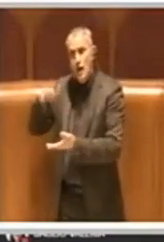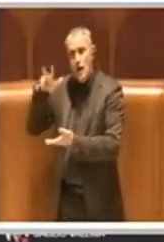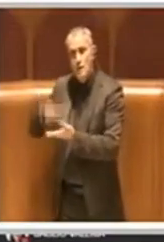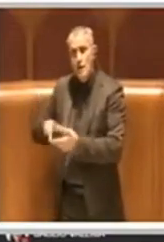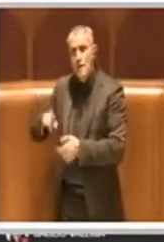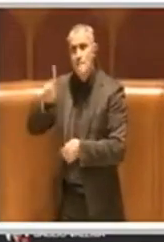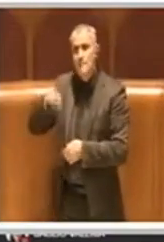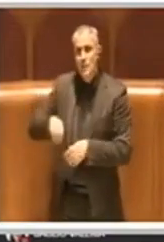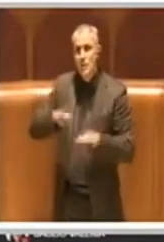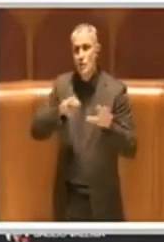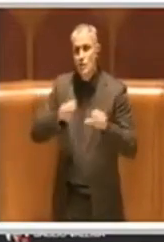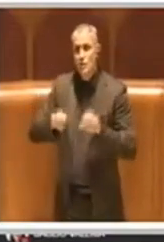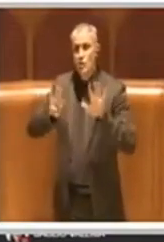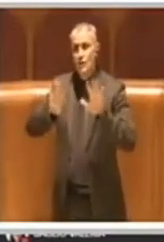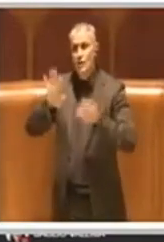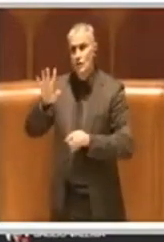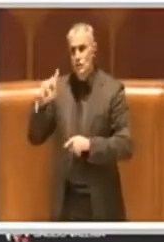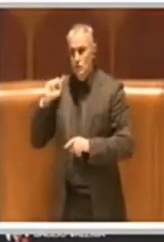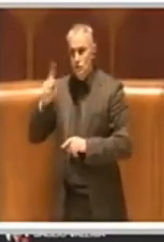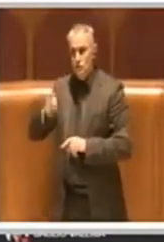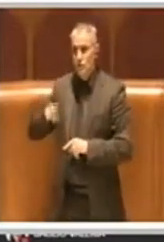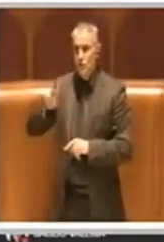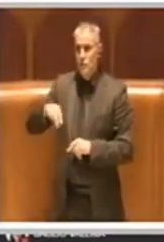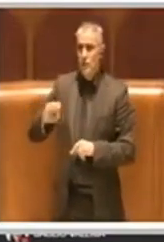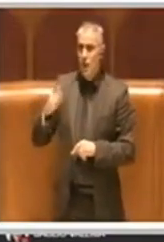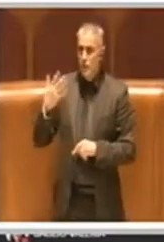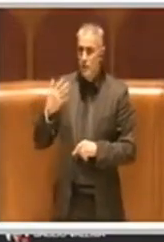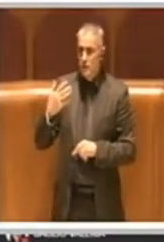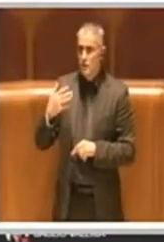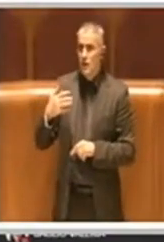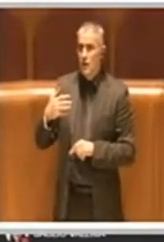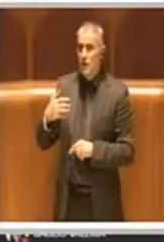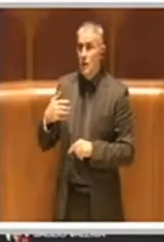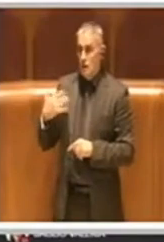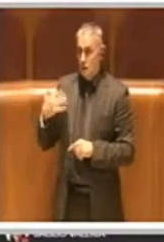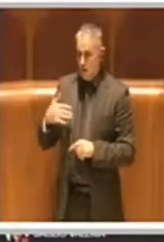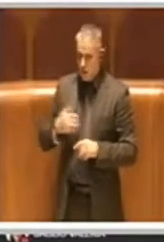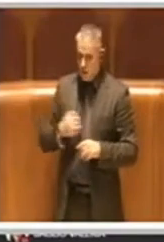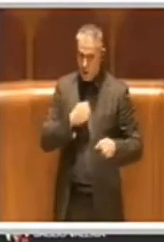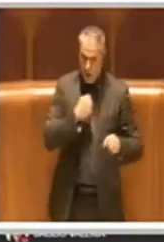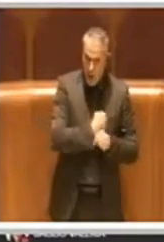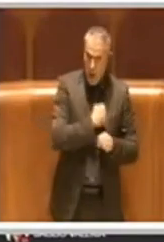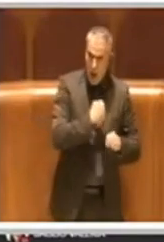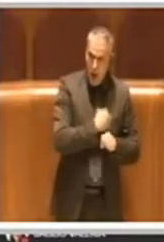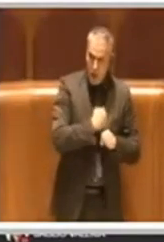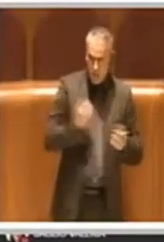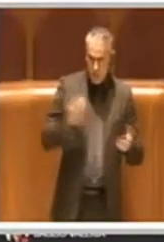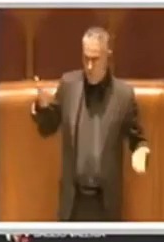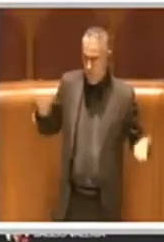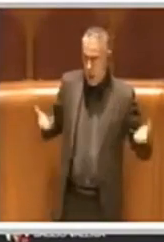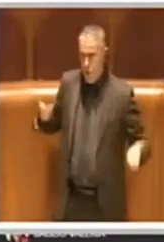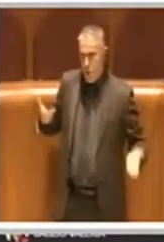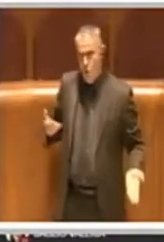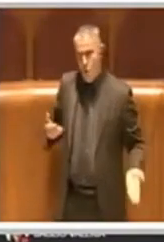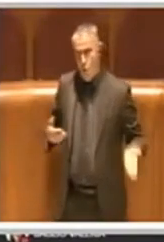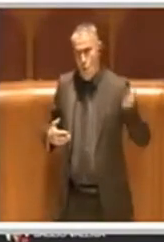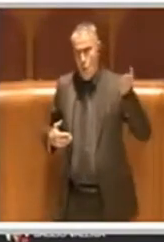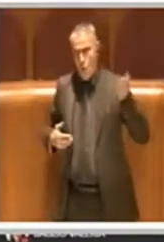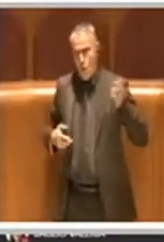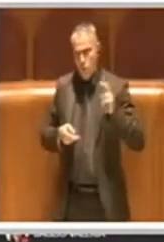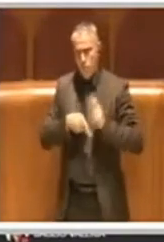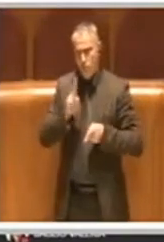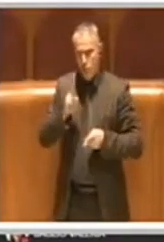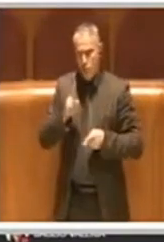1995 al 2015 quindi è stato fatto un lavoro enorme, incredibile e